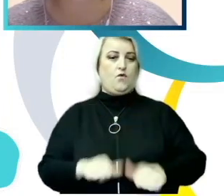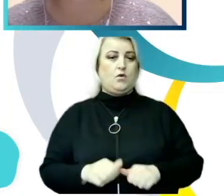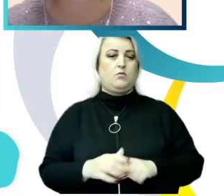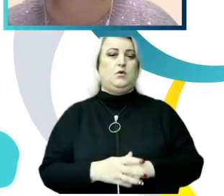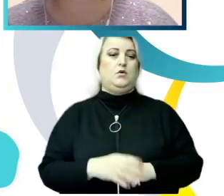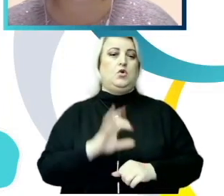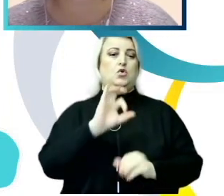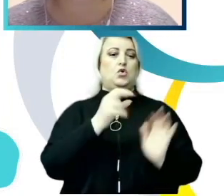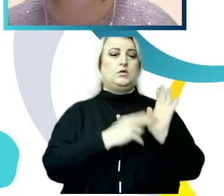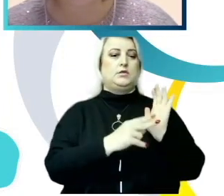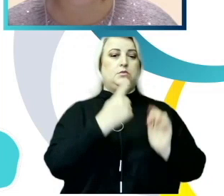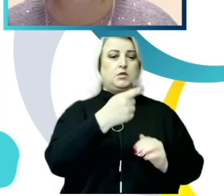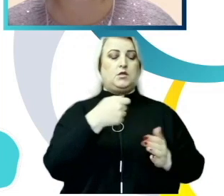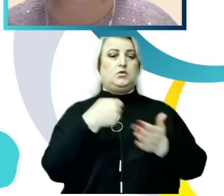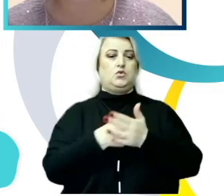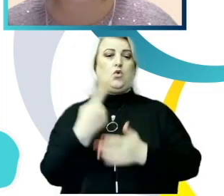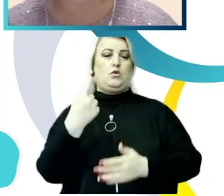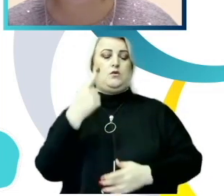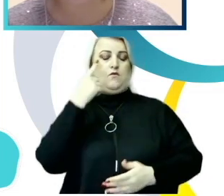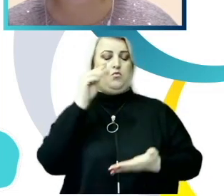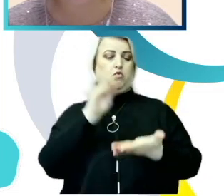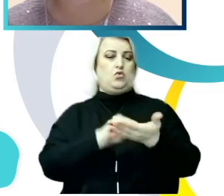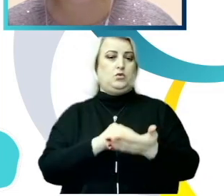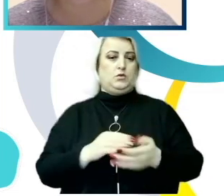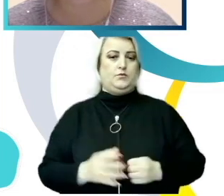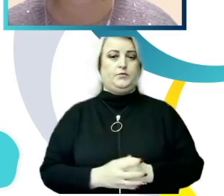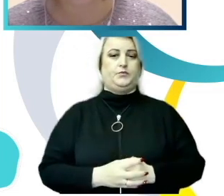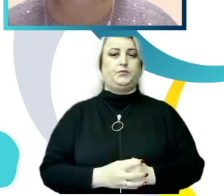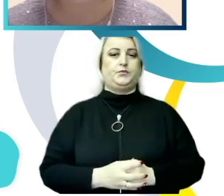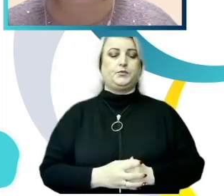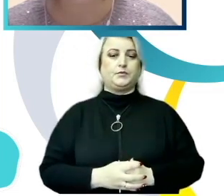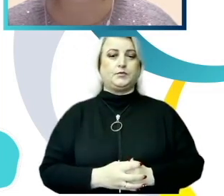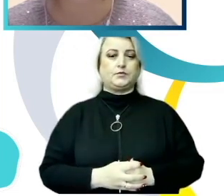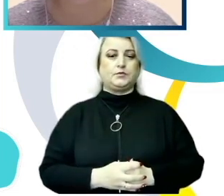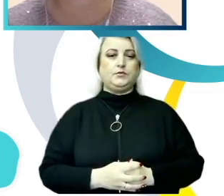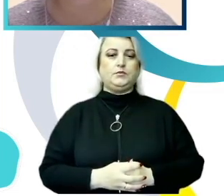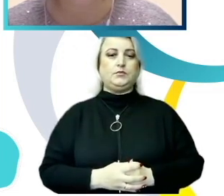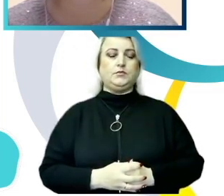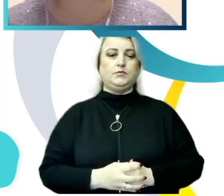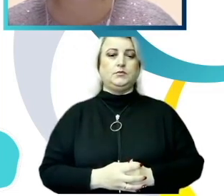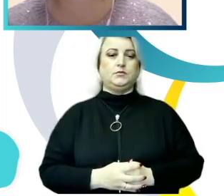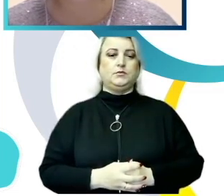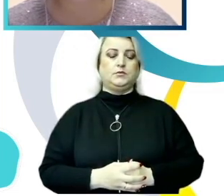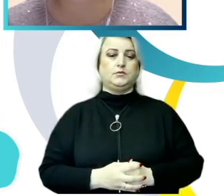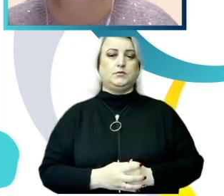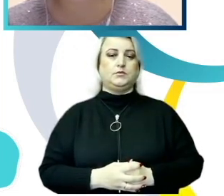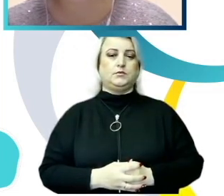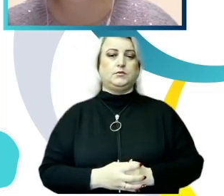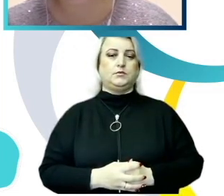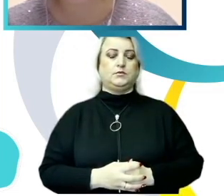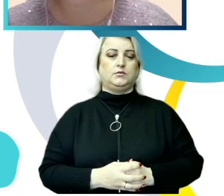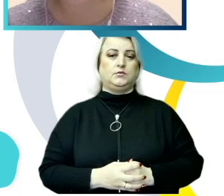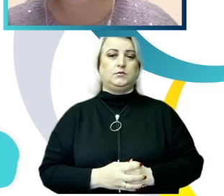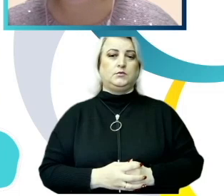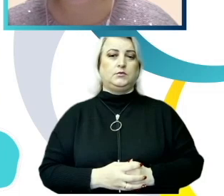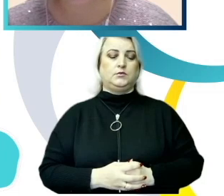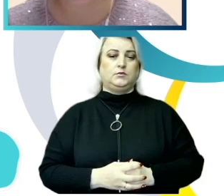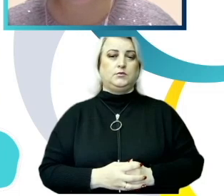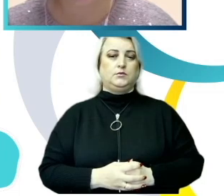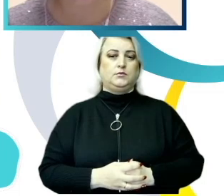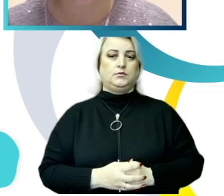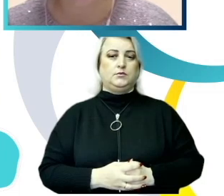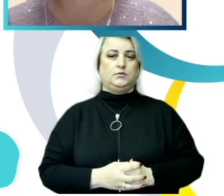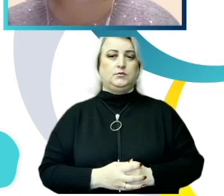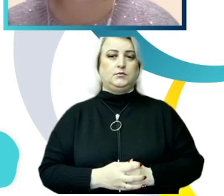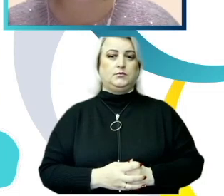tinerii a căror răspunsuri au acumulat de la 0,71 puncte până la un punct, fiind tineri care s-au confruntat cu forme de hărțuire